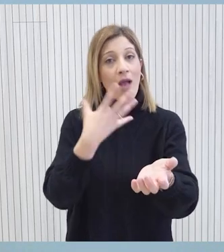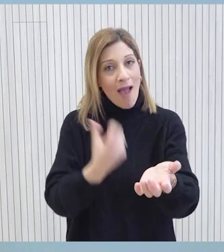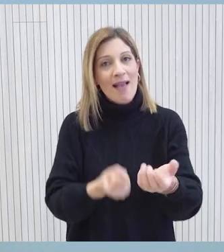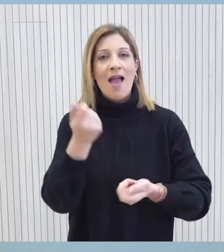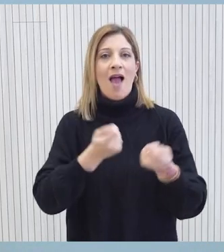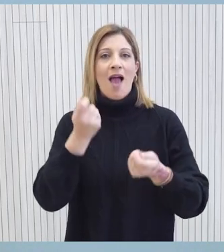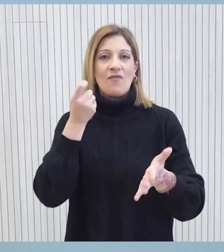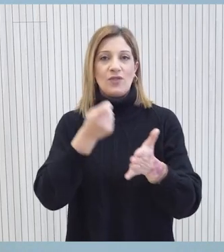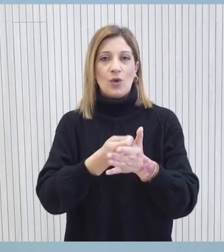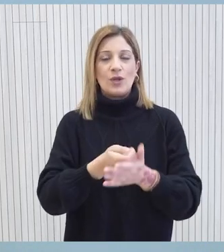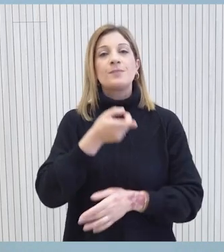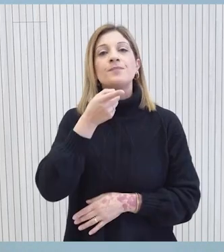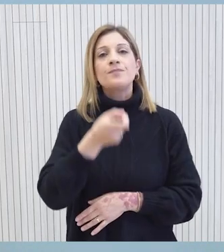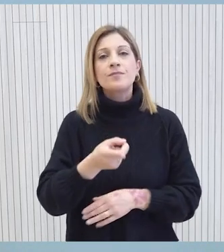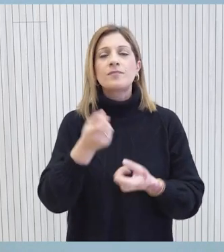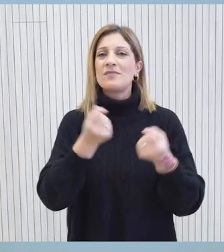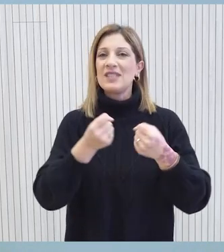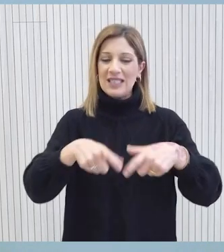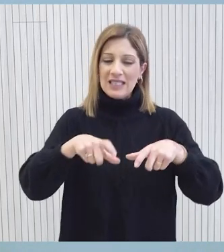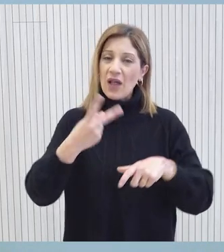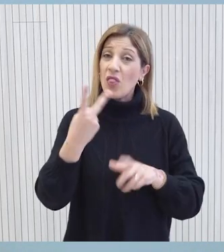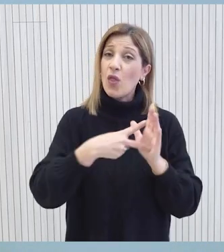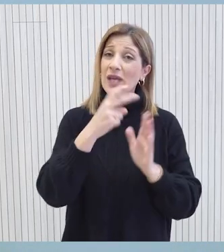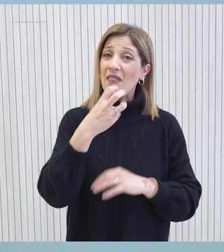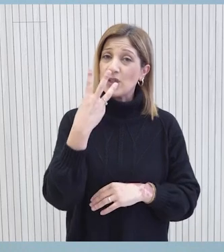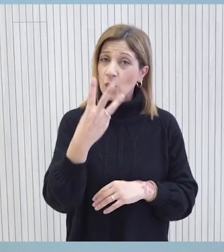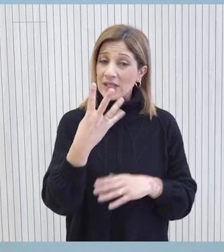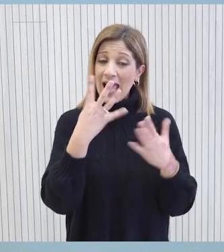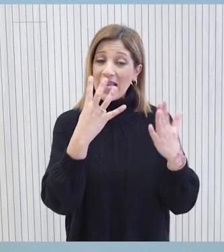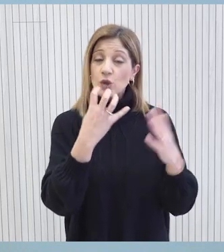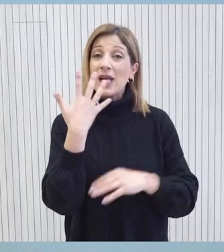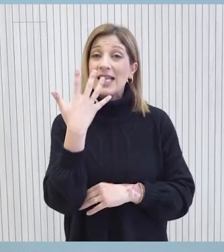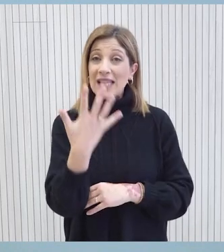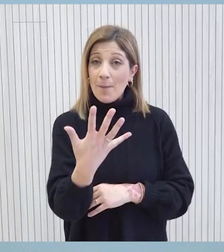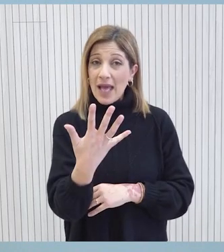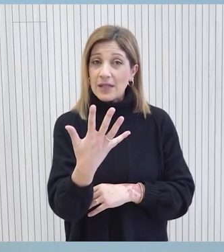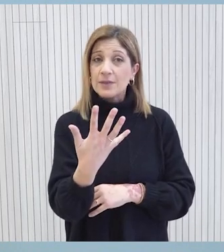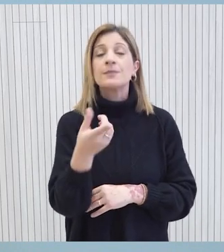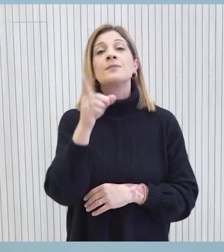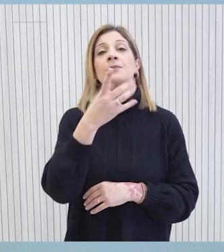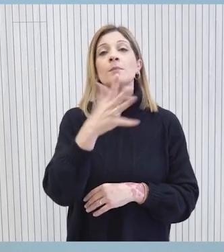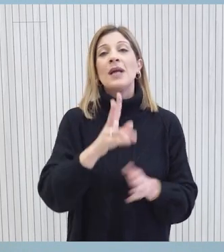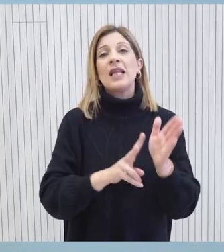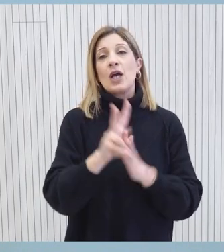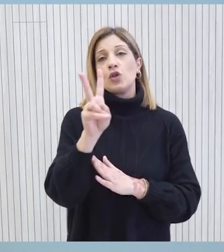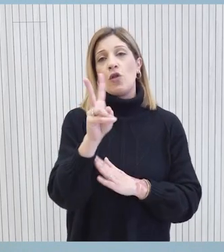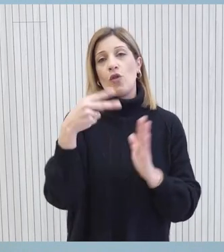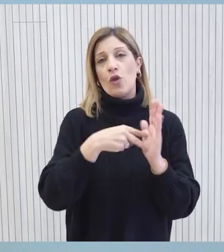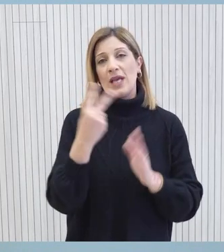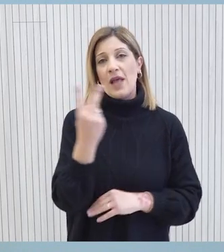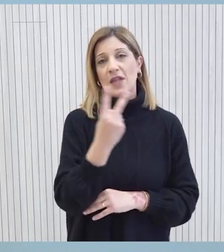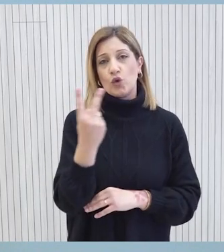οι εγγραφές ηλεκτρικών αυτοκινήτων Σαλούν το 2023 ήταν 995 σε σχέση με 512 το 2022